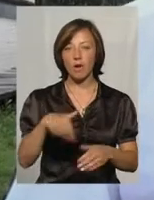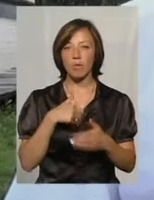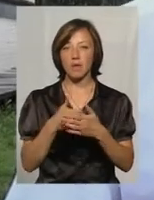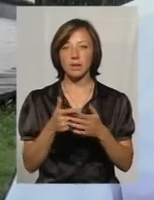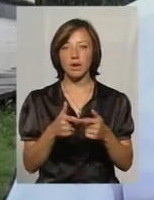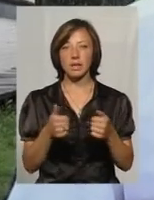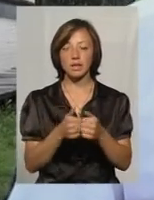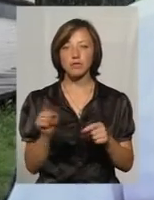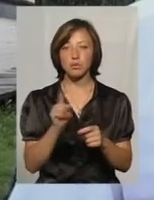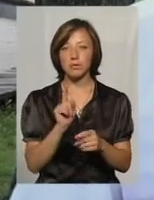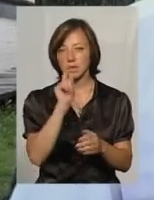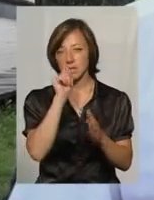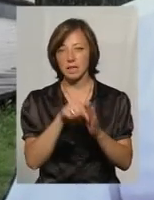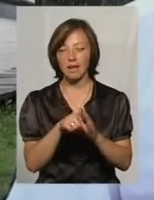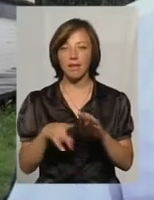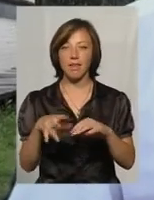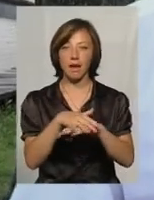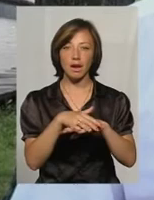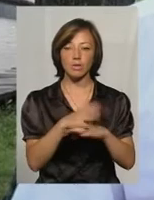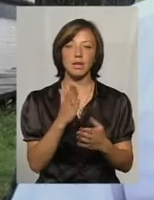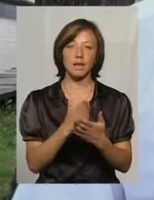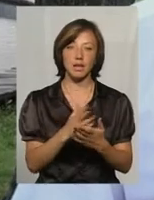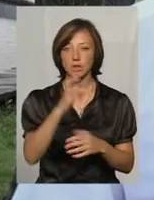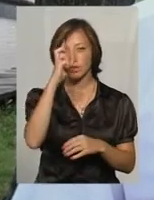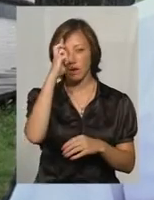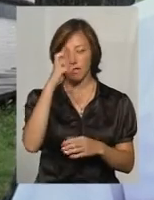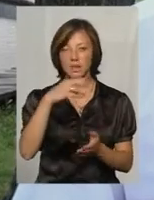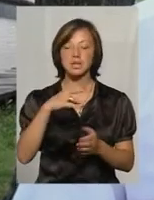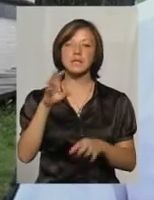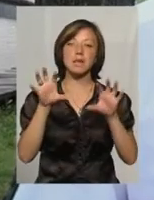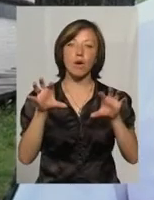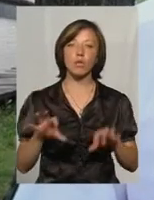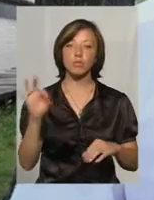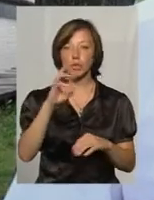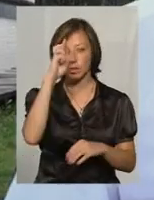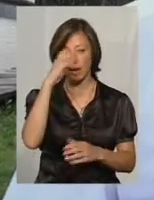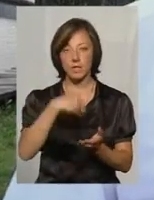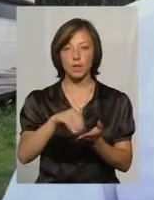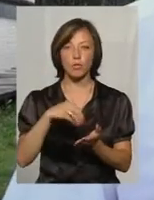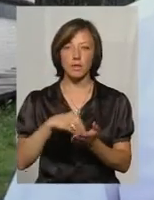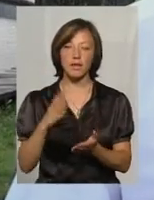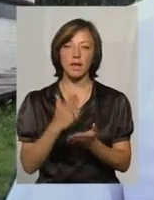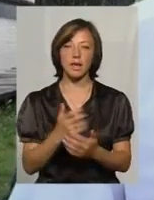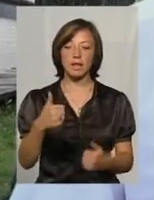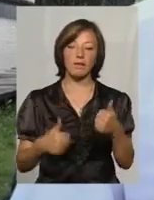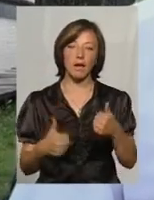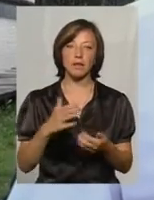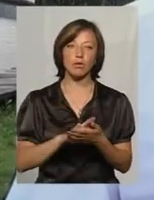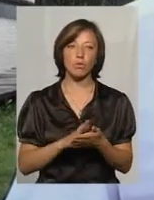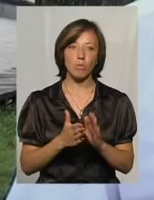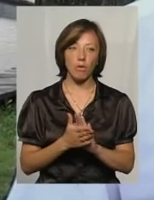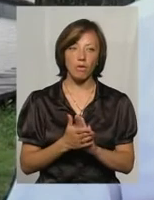щоб зайти на ренок. Є закон про державні закупівлі, є тендерні умови,